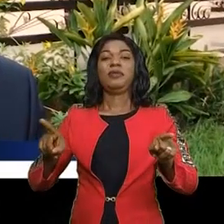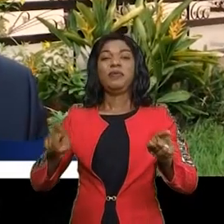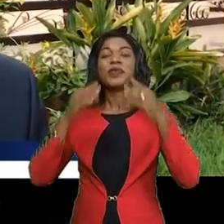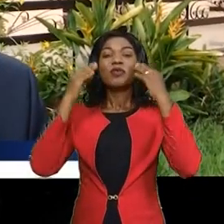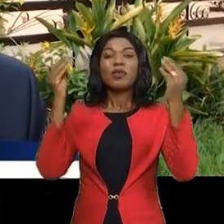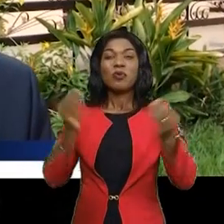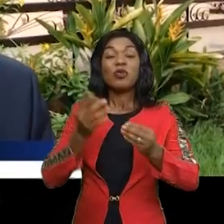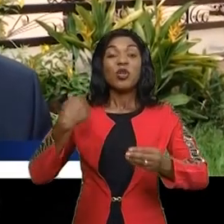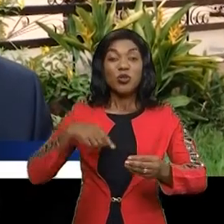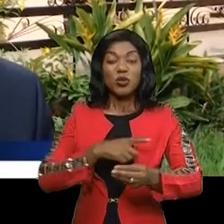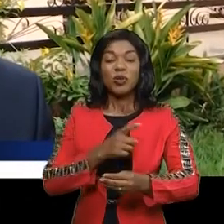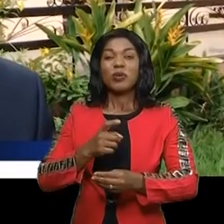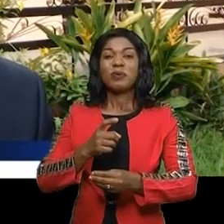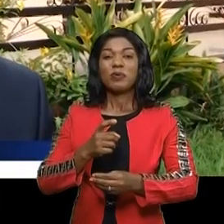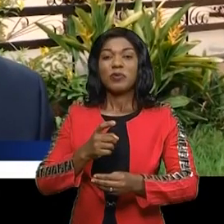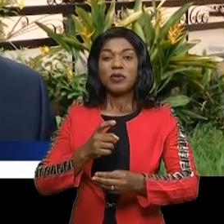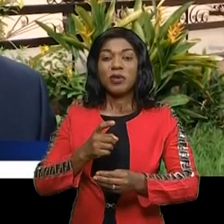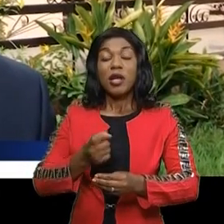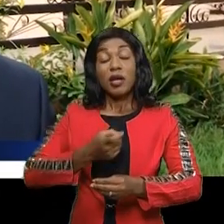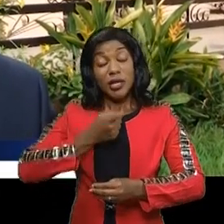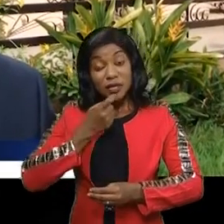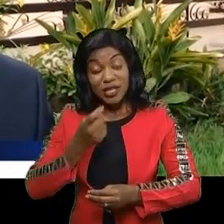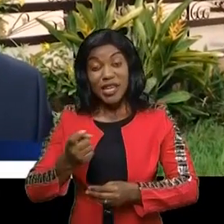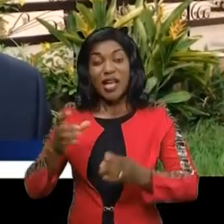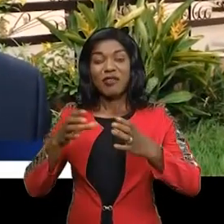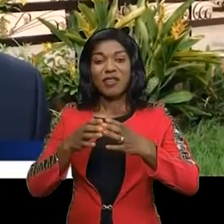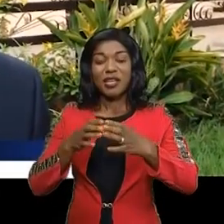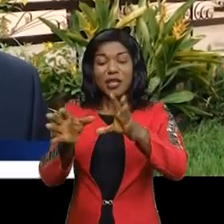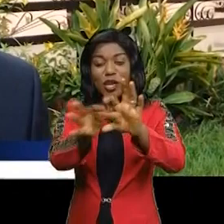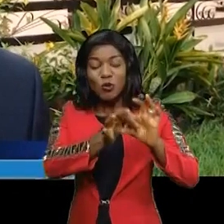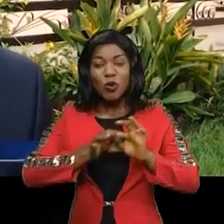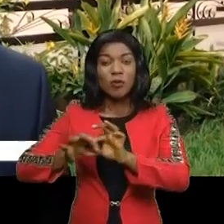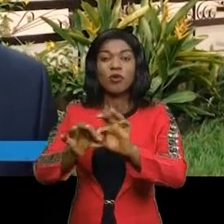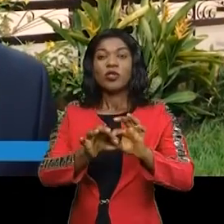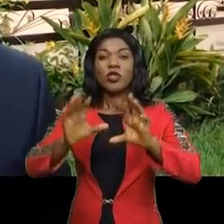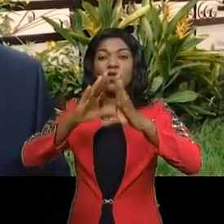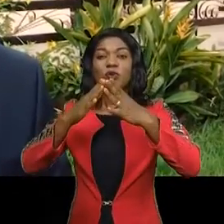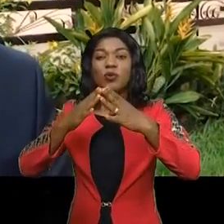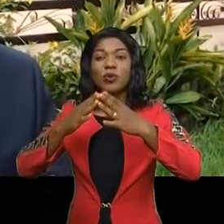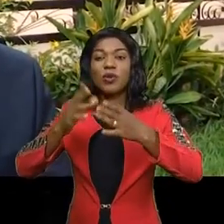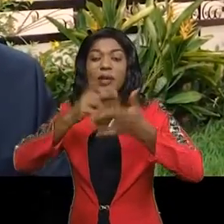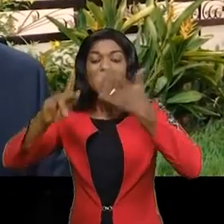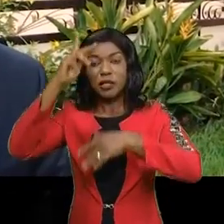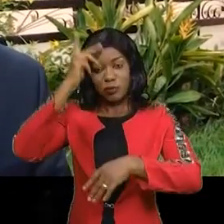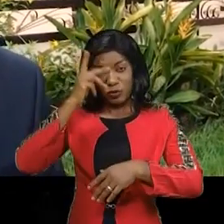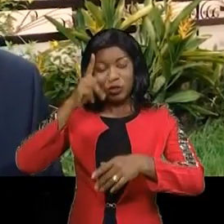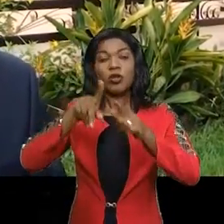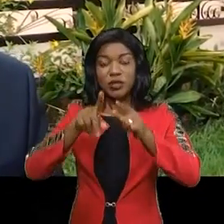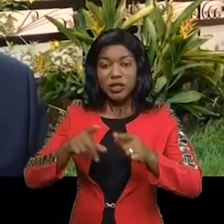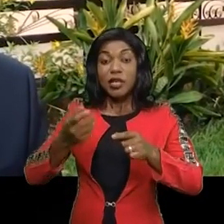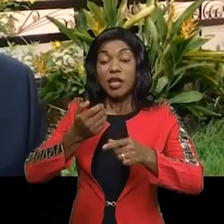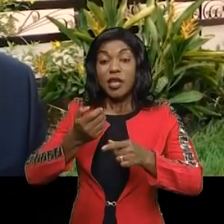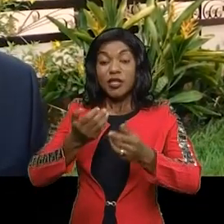Nous sommes convaincus qu'avec la collaboration de toutes les forces politiques, et là aussi, je voudrais rassurer